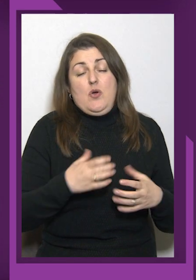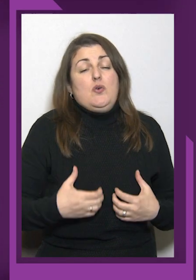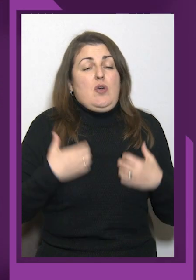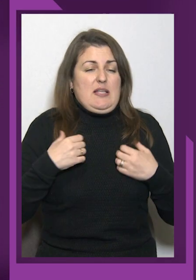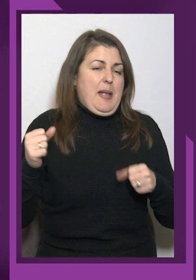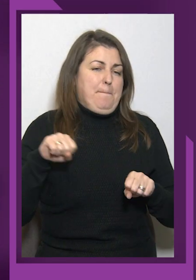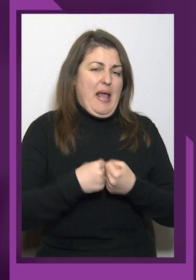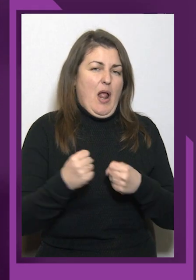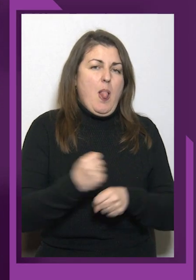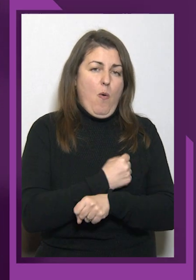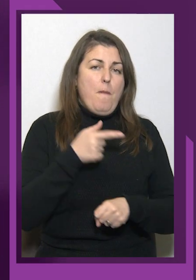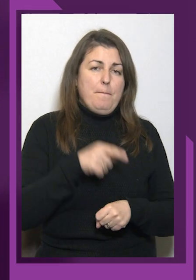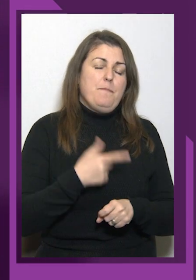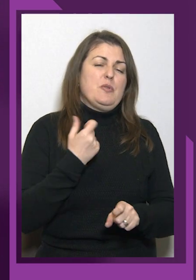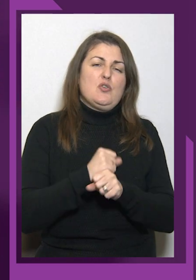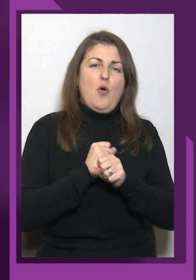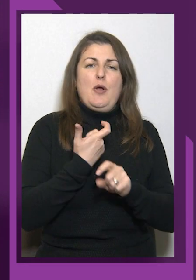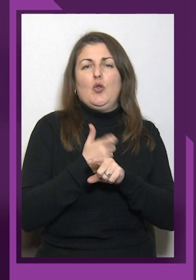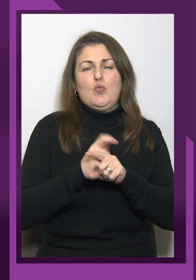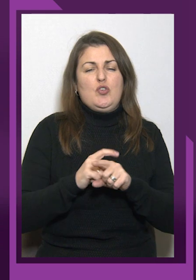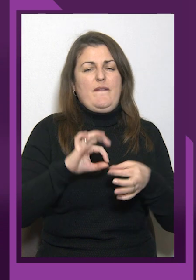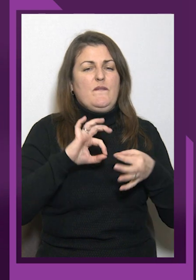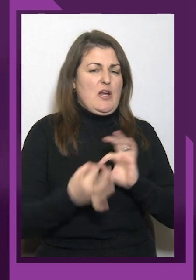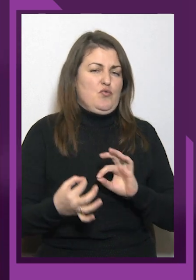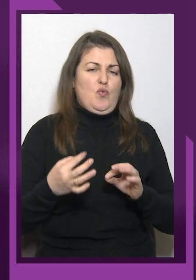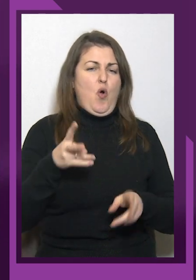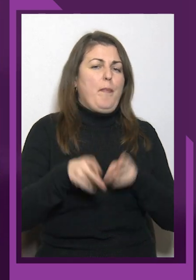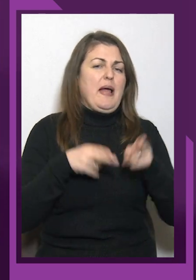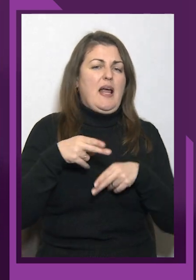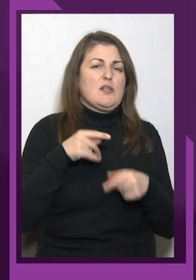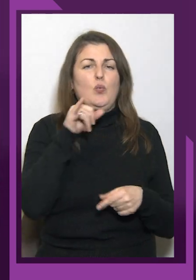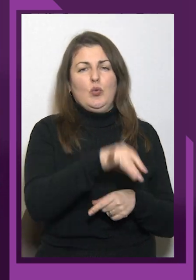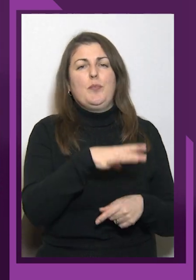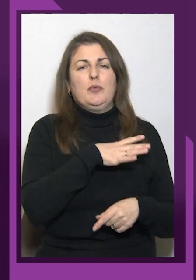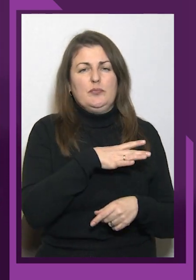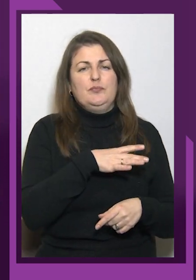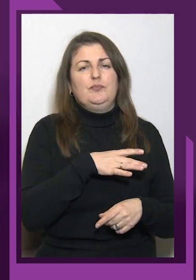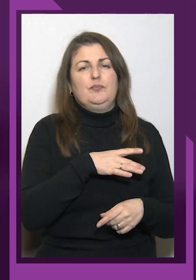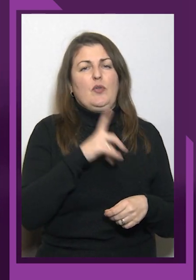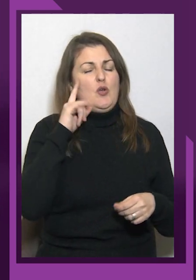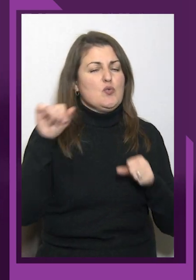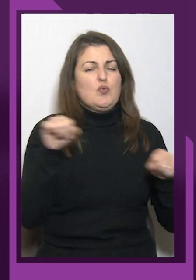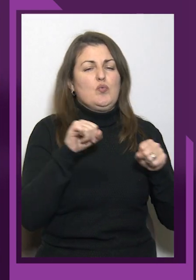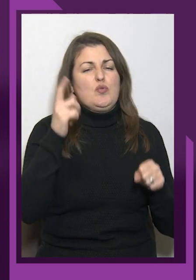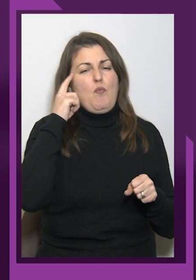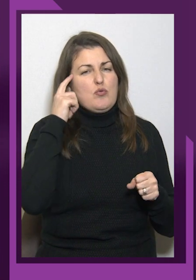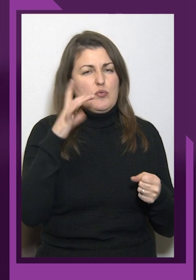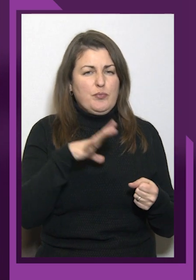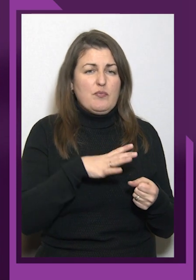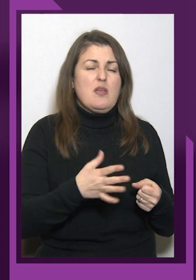операцію. В неї було великий струс мозку. І вона майже